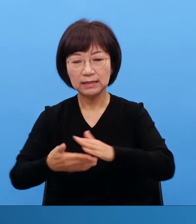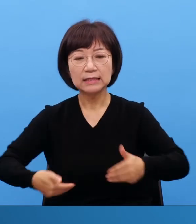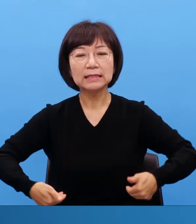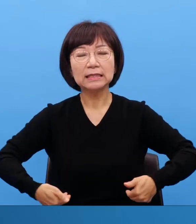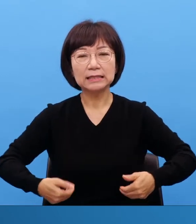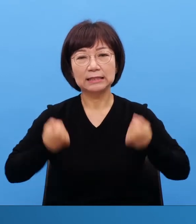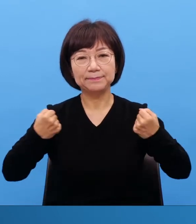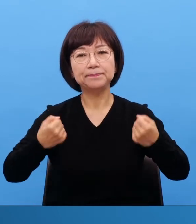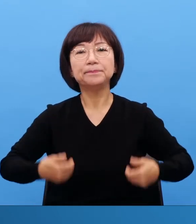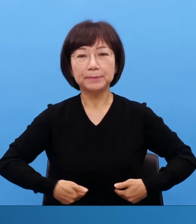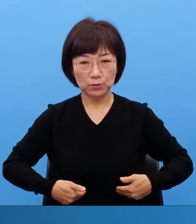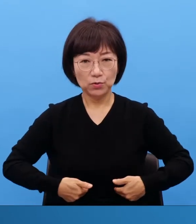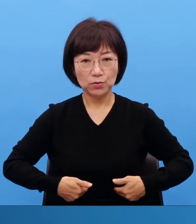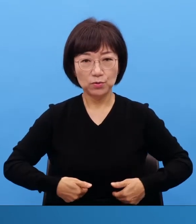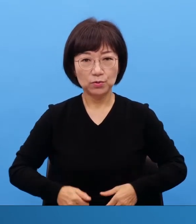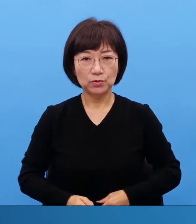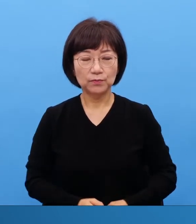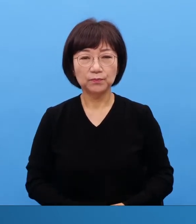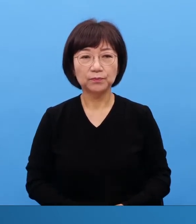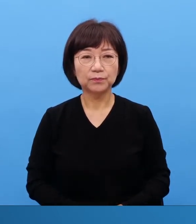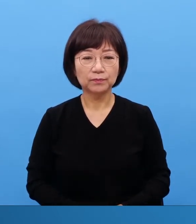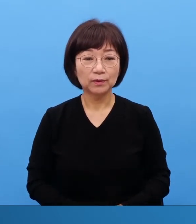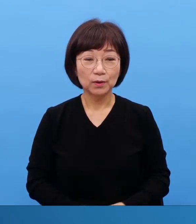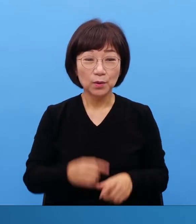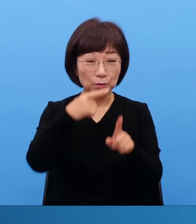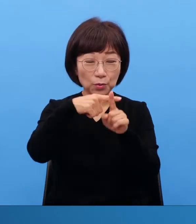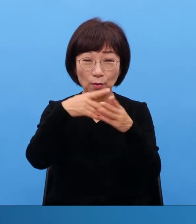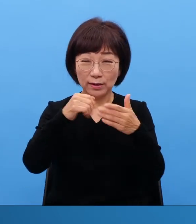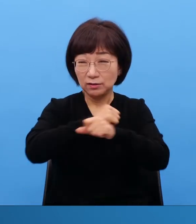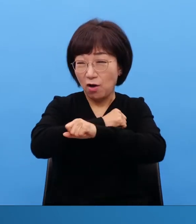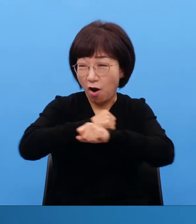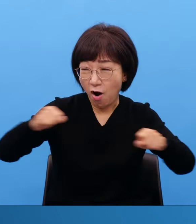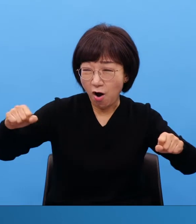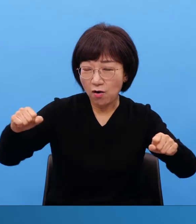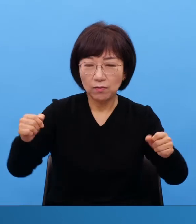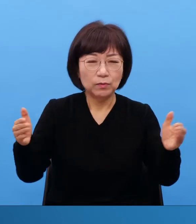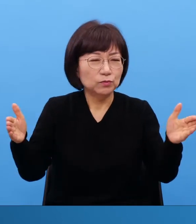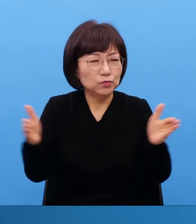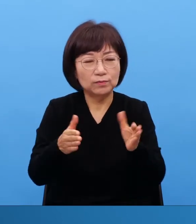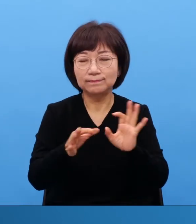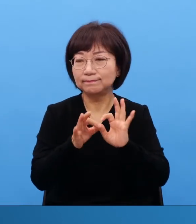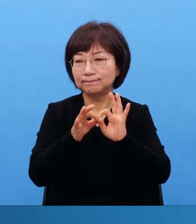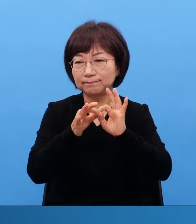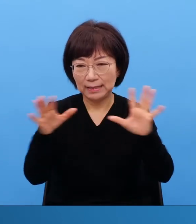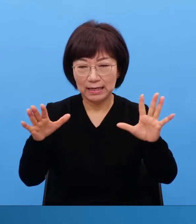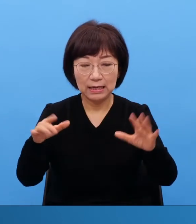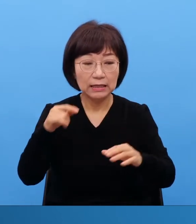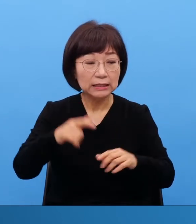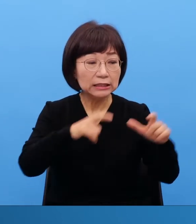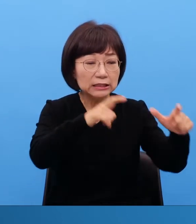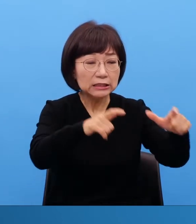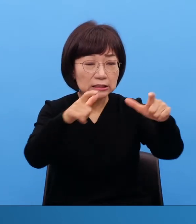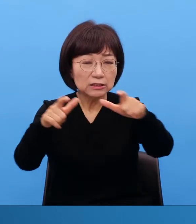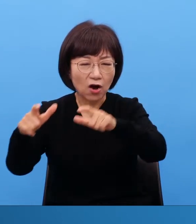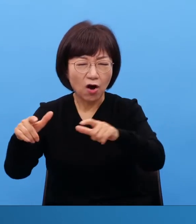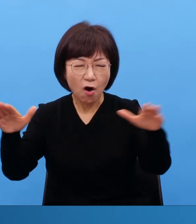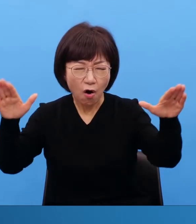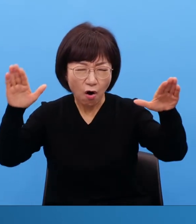작은 교를 짓든 큰 교당을 짓든 이 지역의 문화를, 흑암 문화를, 빛의 문화로 바꾸는다